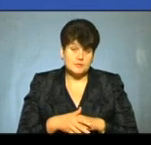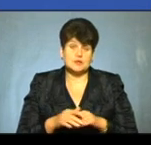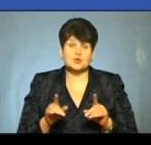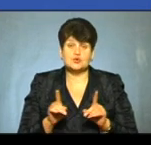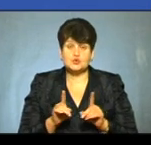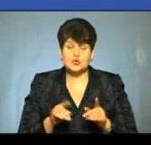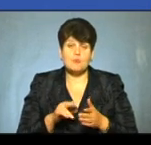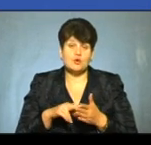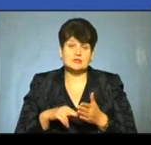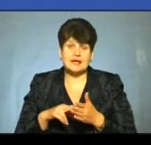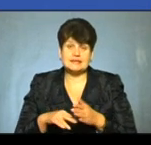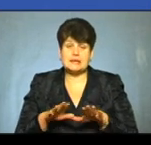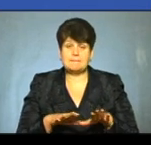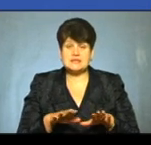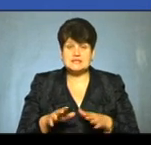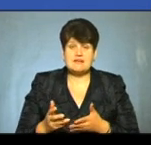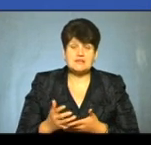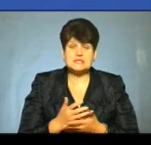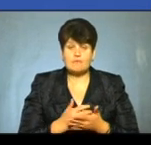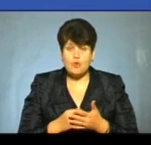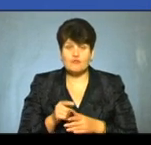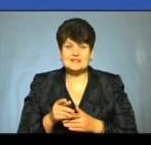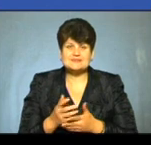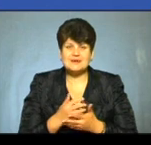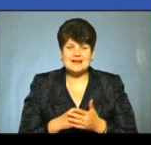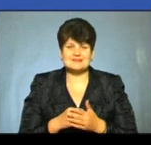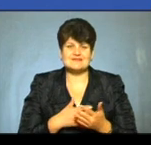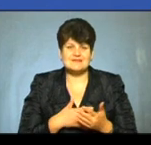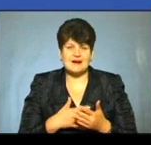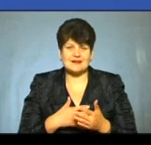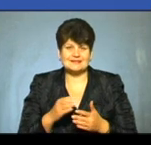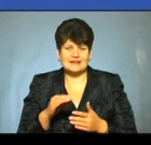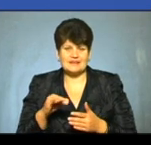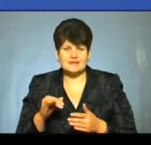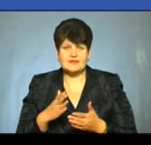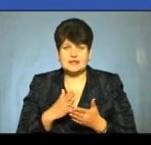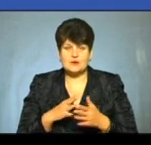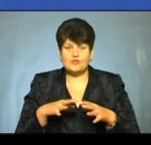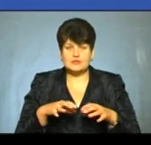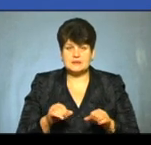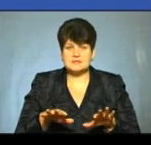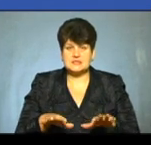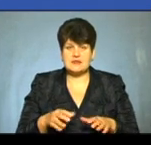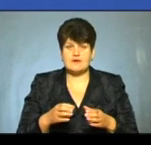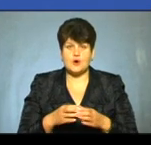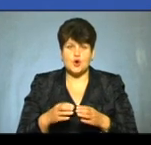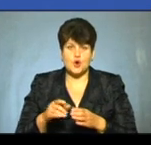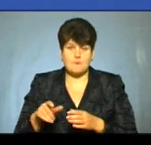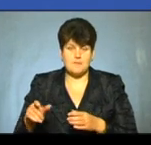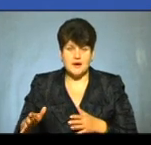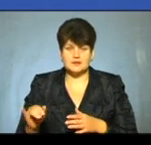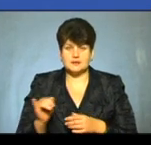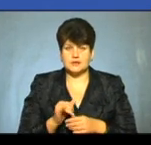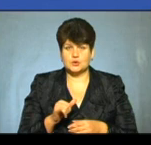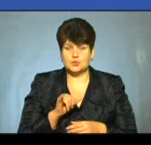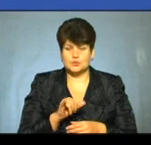що місцеві податки і збори, вони збираються з активів, які знаходяться у власності місцевих громад. І